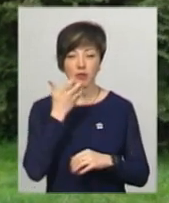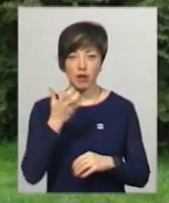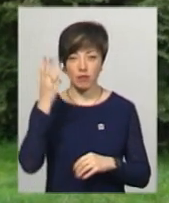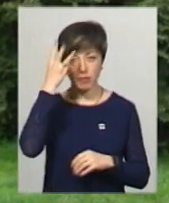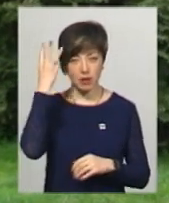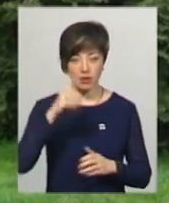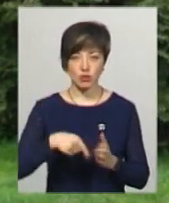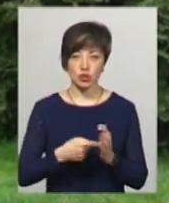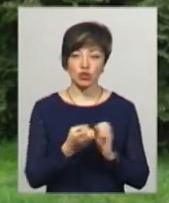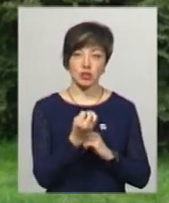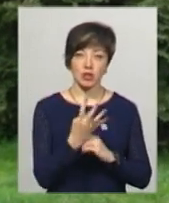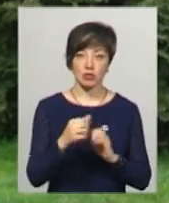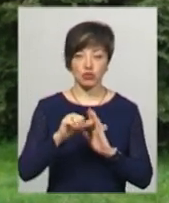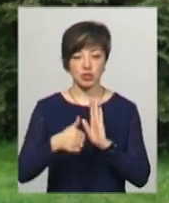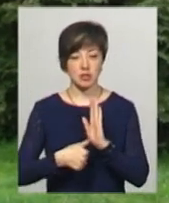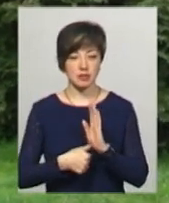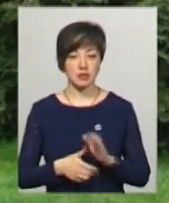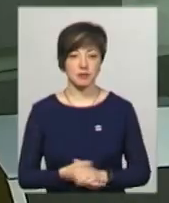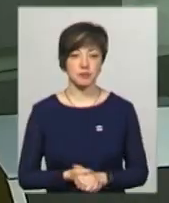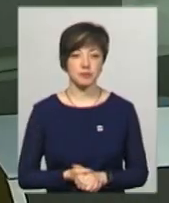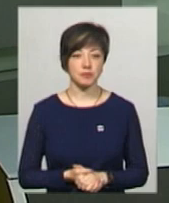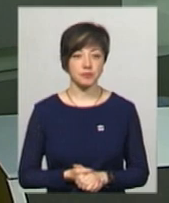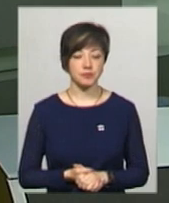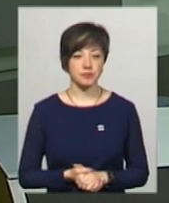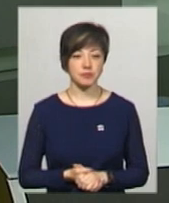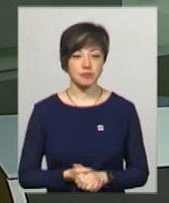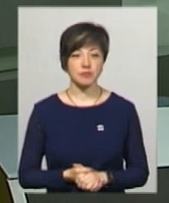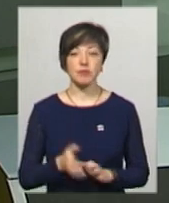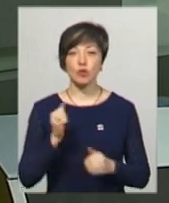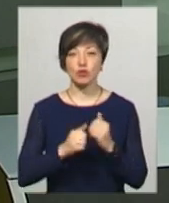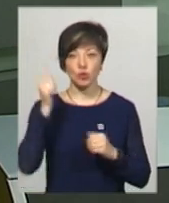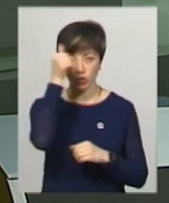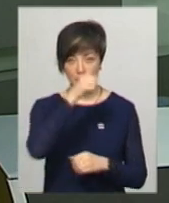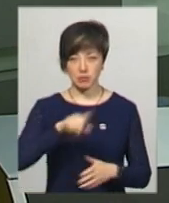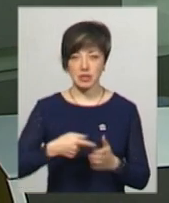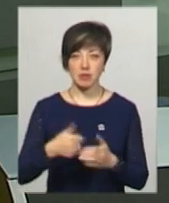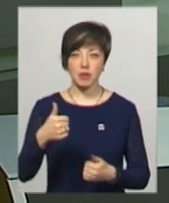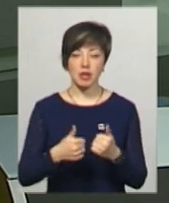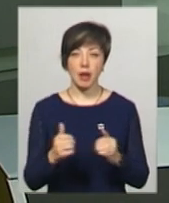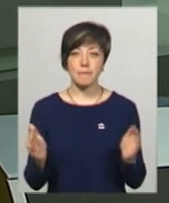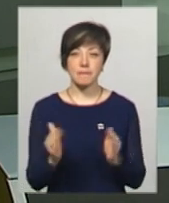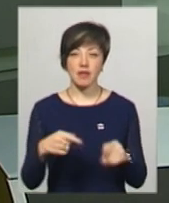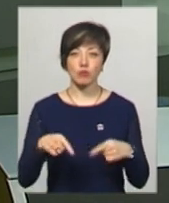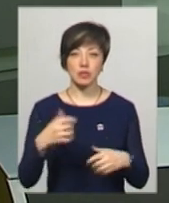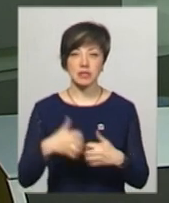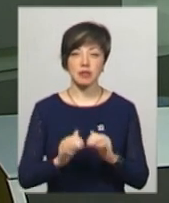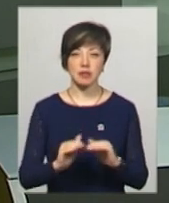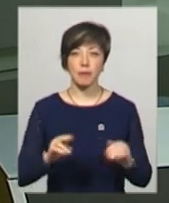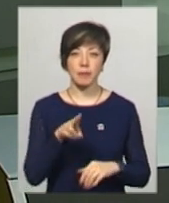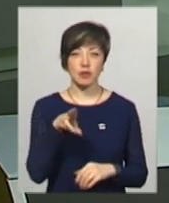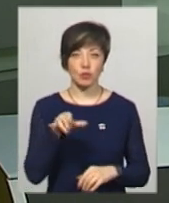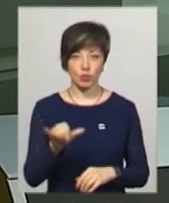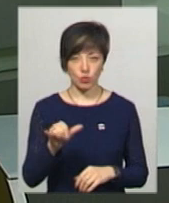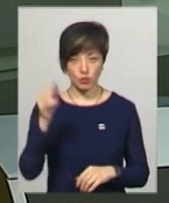у Хмельницькому – 14-16. Щорічна міська спартакеада зміні футболу серед учнів професійно